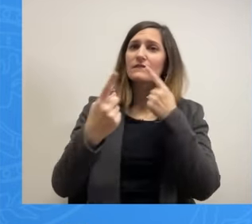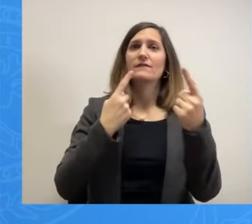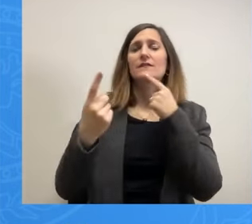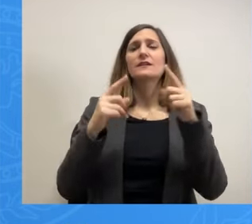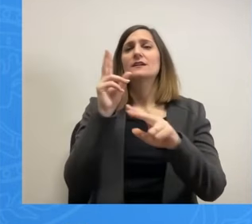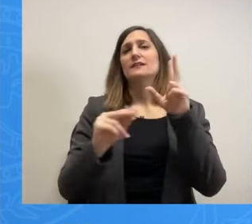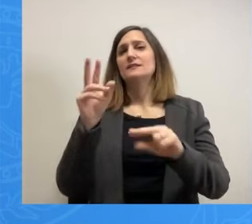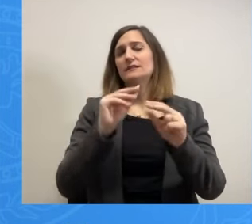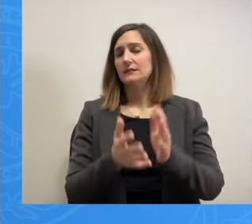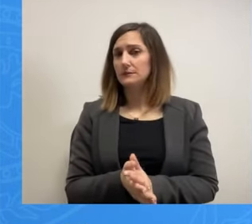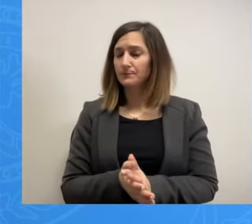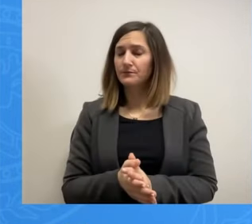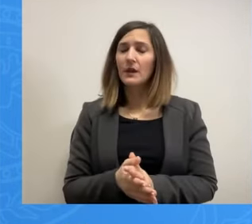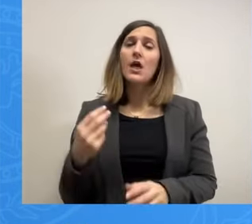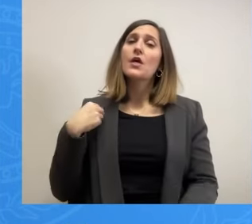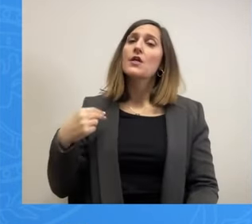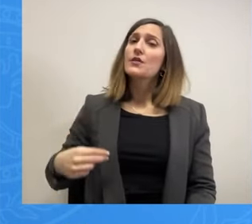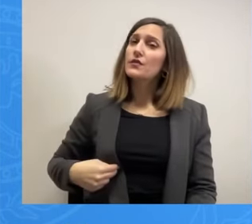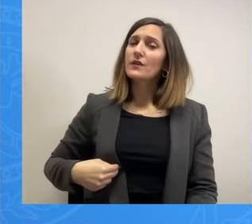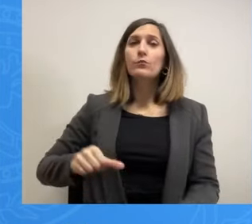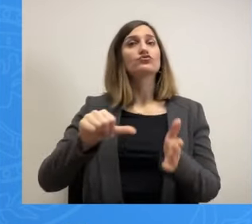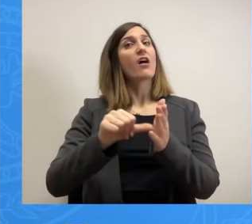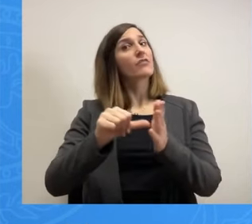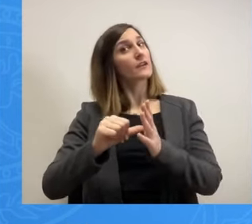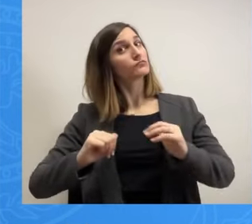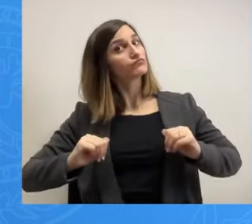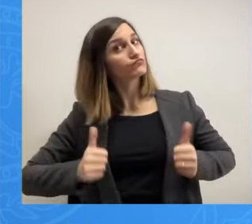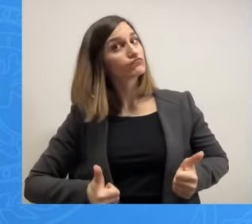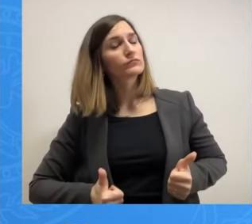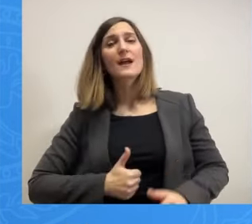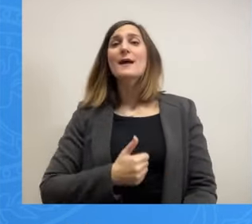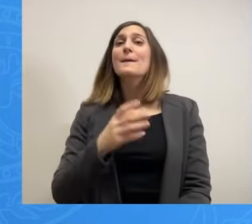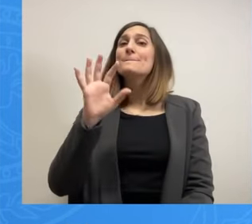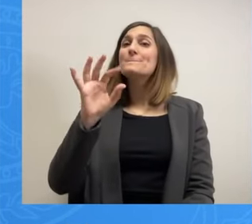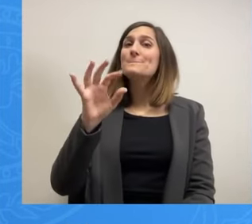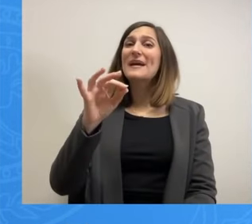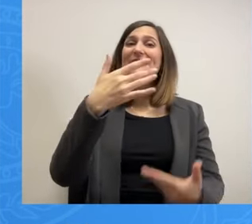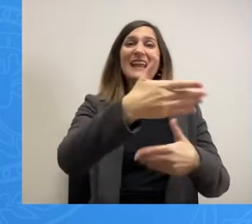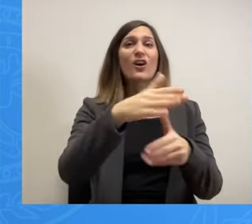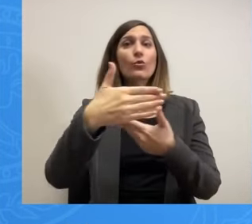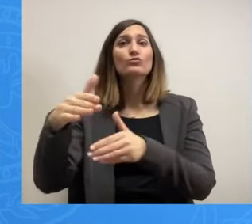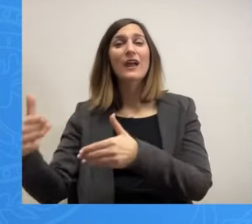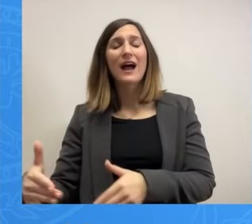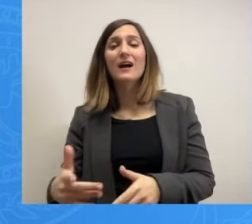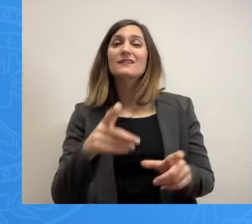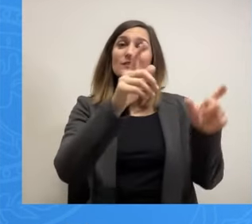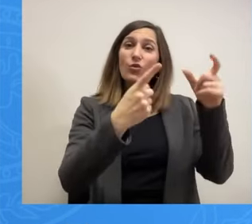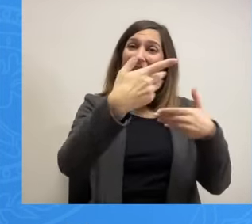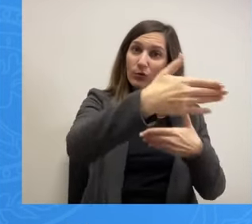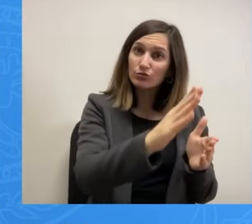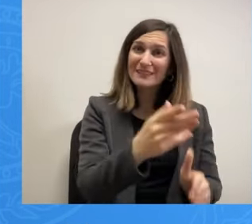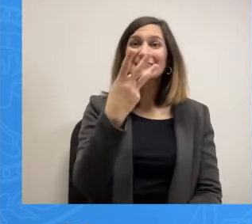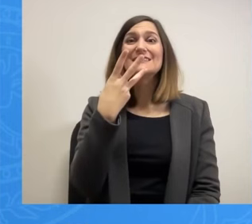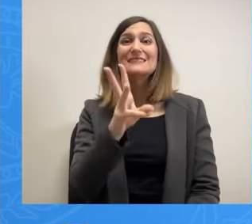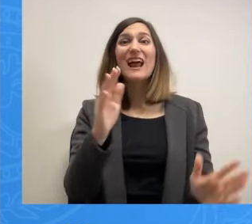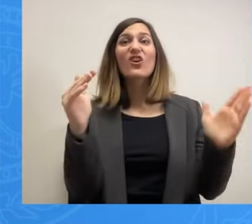Πρωτοπόρευσε ο Δήμος Αθήνας. 50 κουτιά, 300.000 από το καθένα, δέχτηκε να πάρει στο